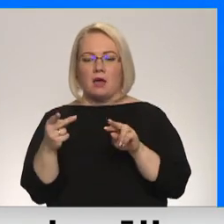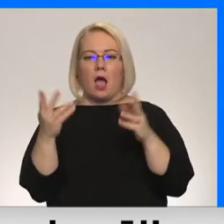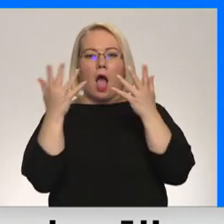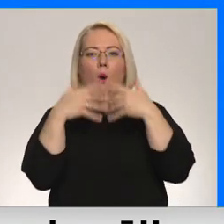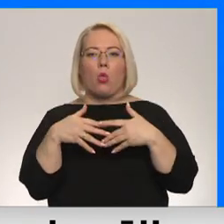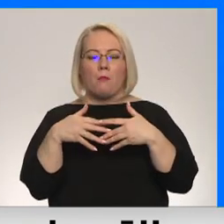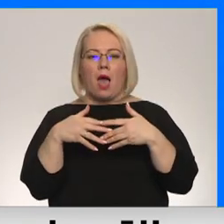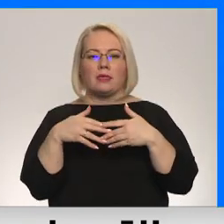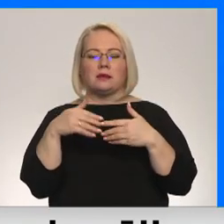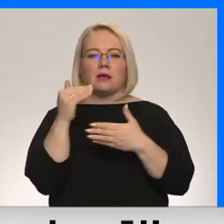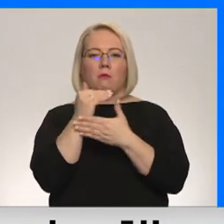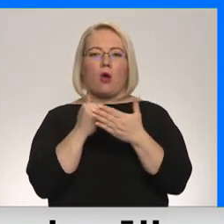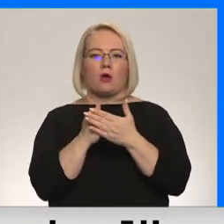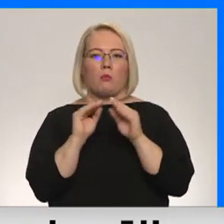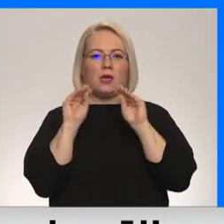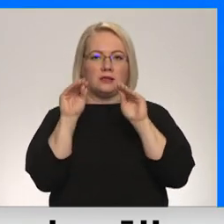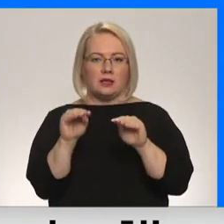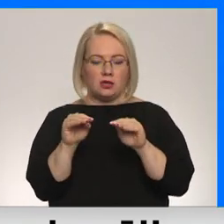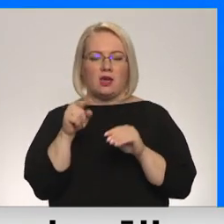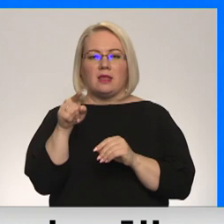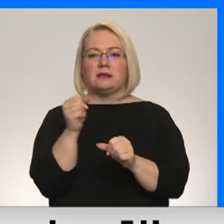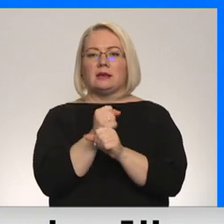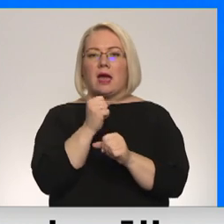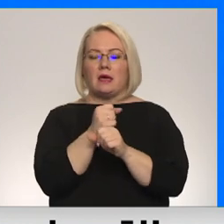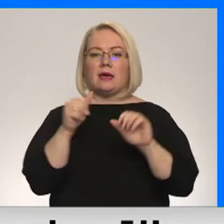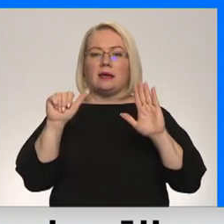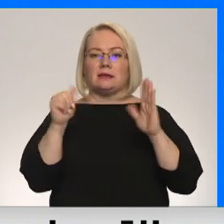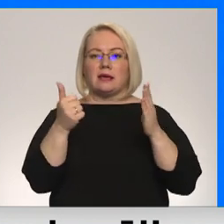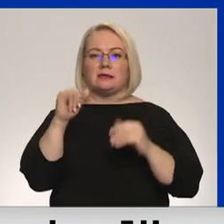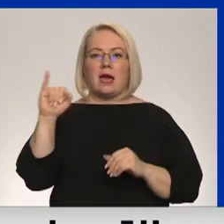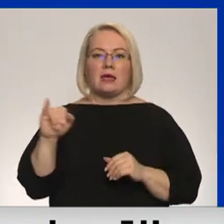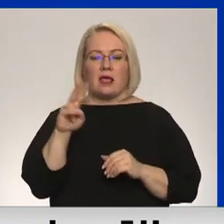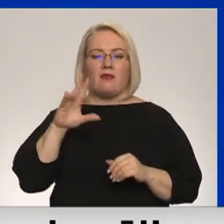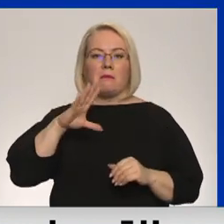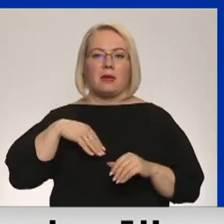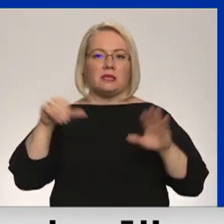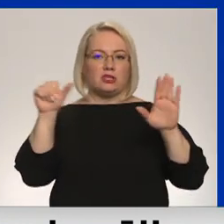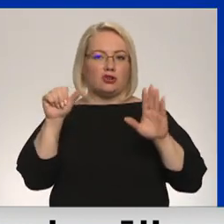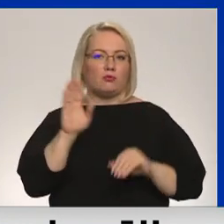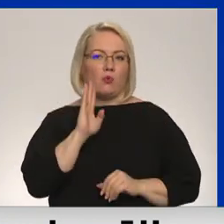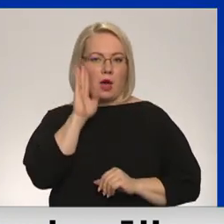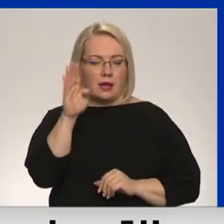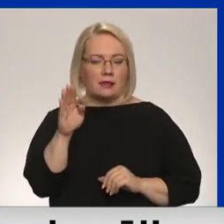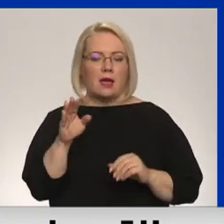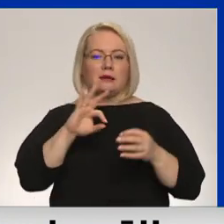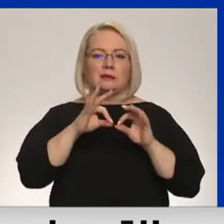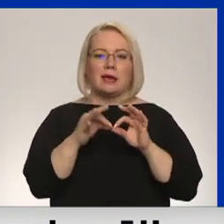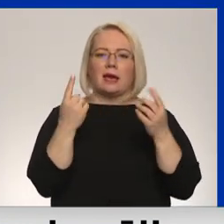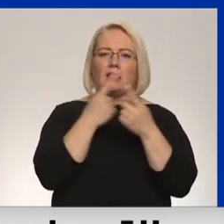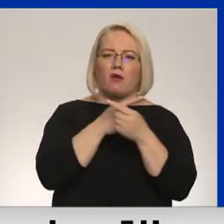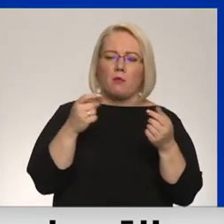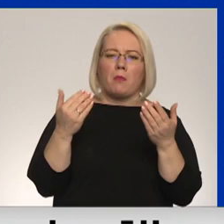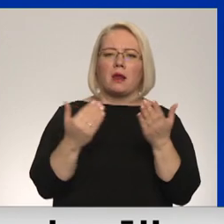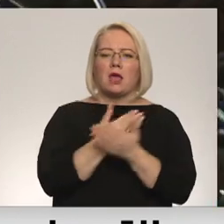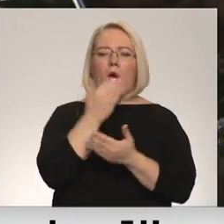kanālu iestatīšana. Pārskaņošana jāveic sastījā janvārī pēc pulkstens sešiem no rīta. Plašāka informācija par izmaiņām un pārskaņošanu